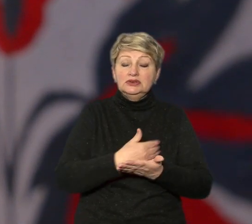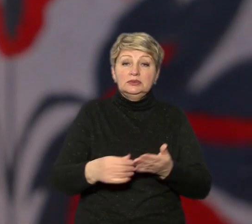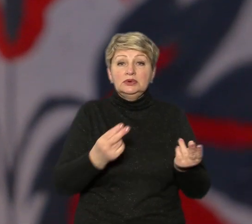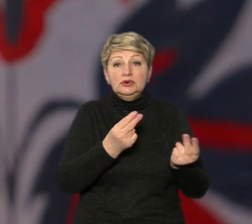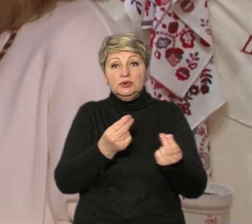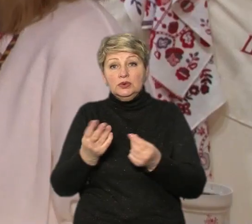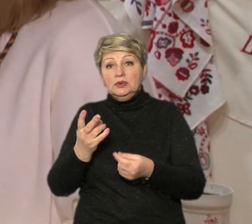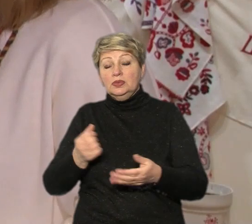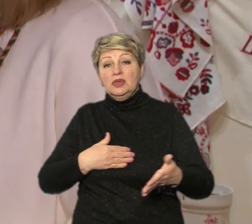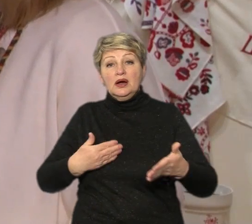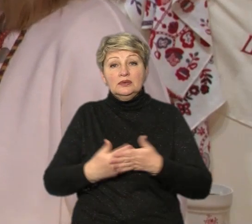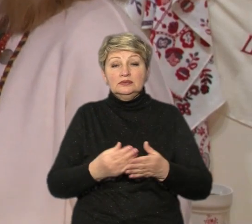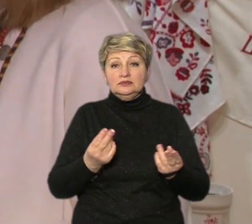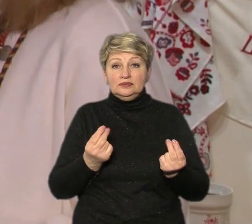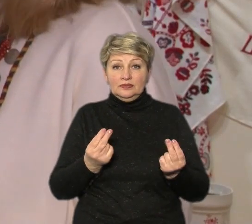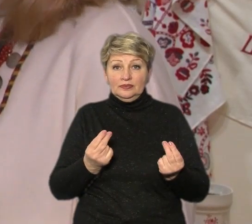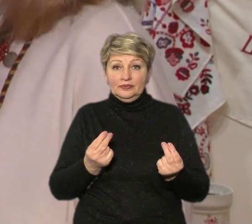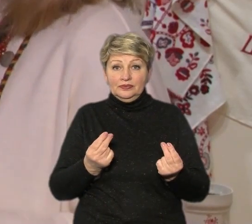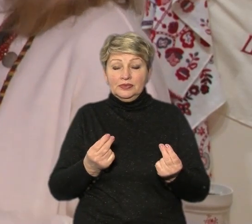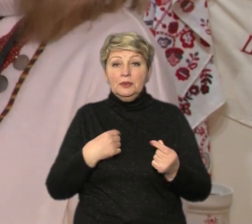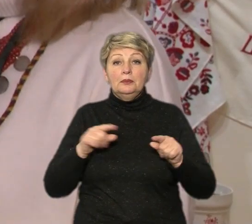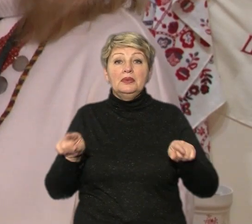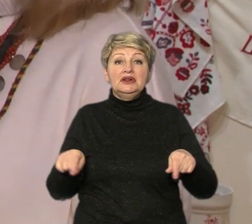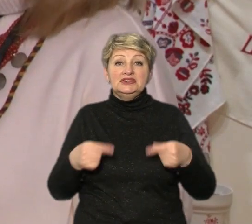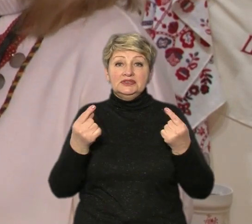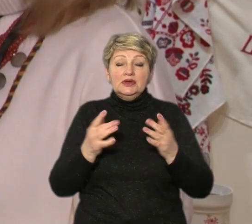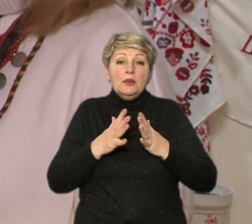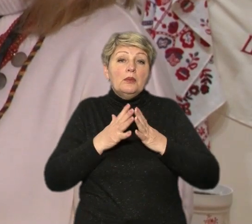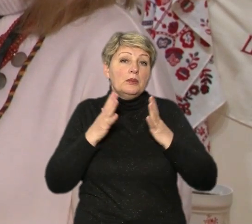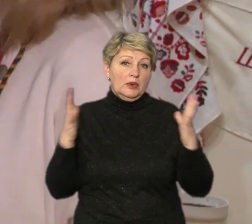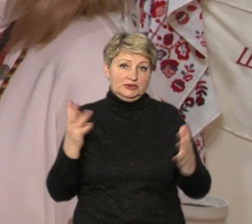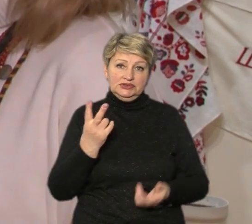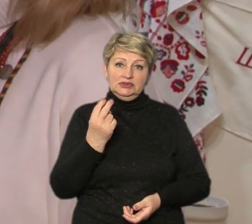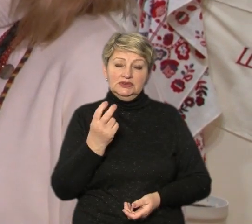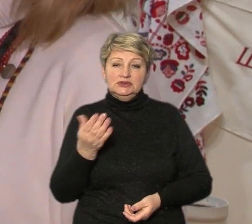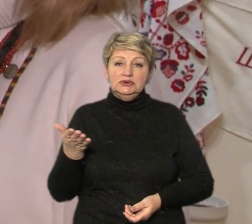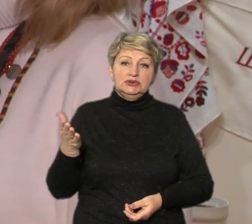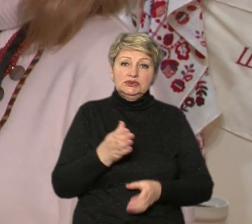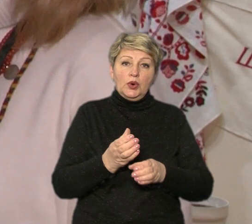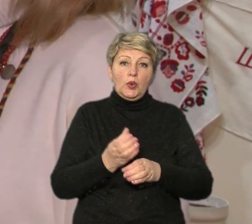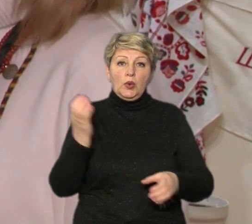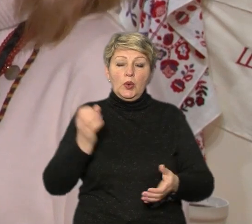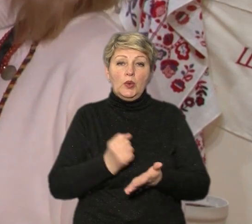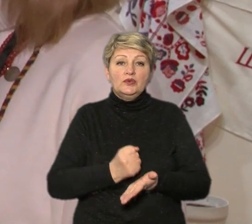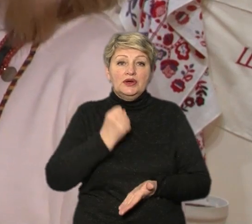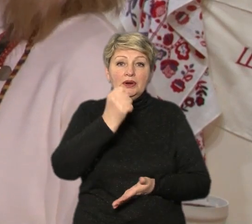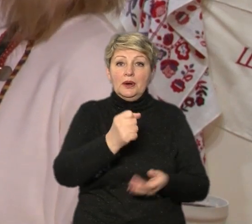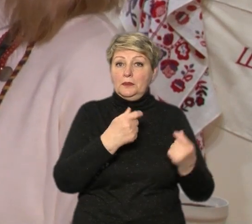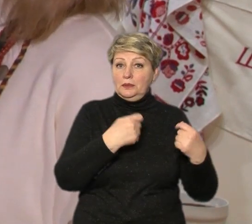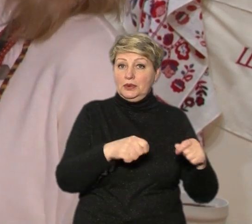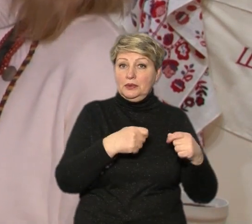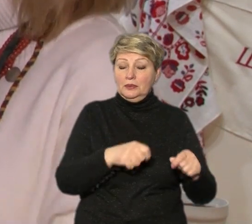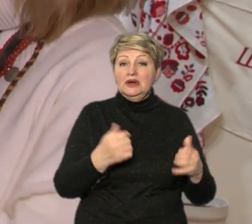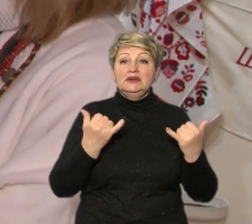доброчинність. Ми створили більше 200 отаких контейнерів, відправили у продаж. І на даний момент